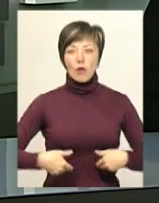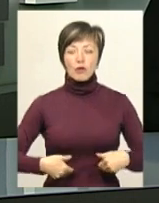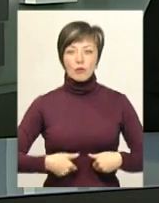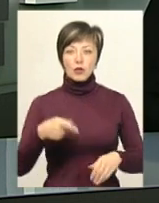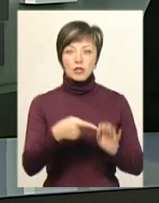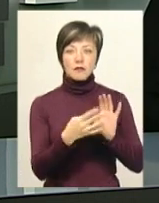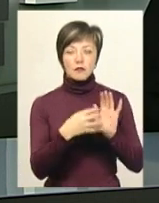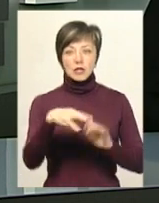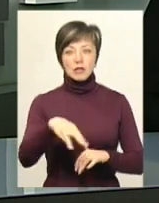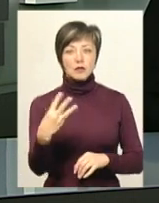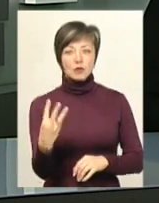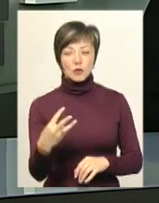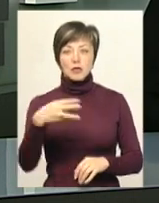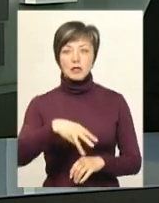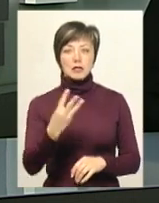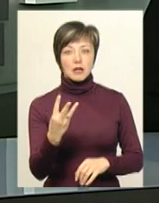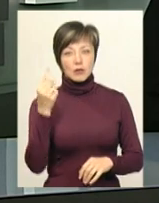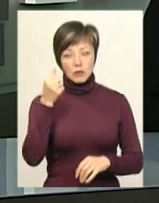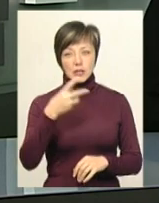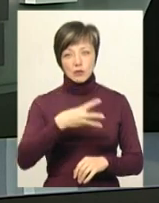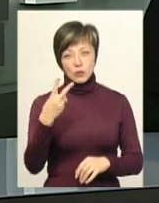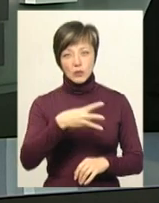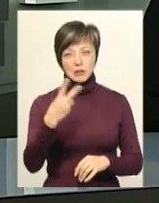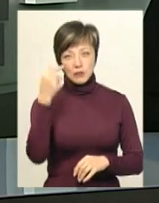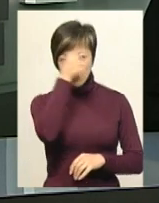1932-33 років.